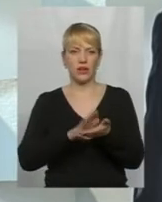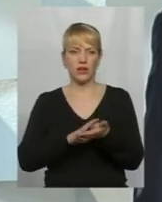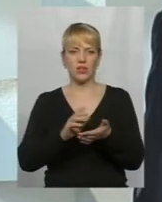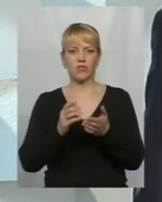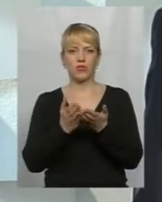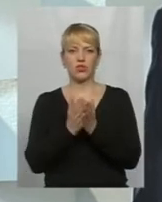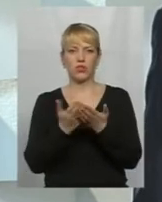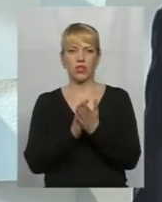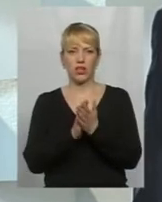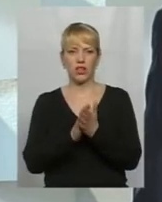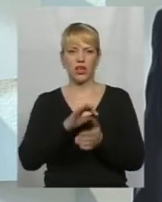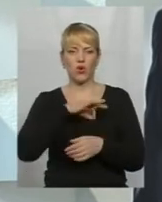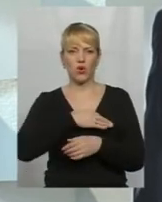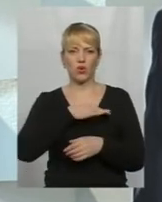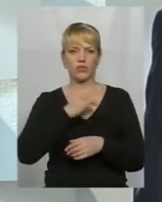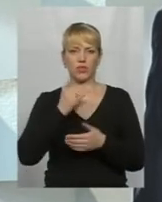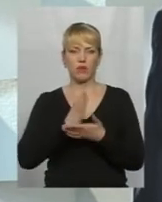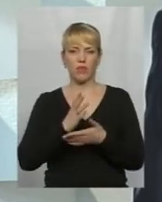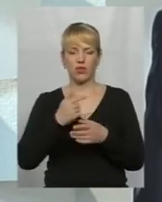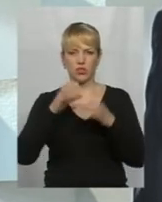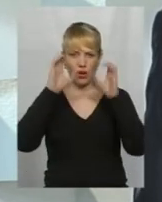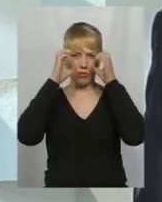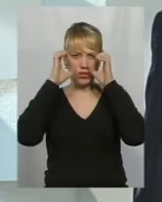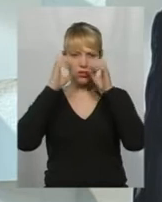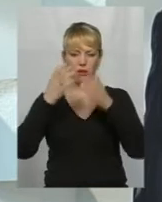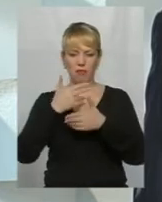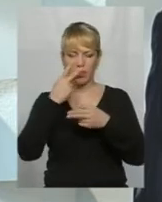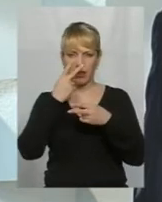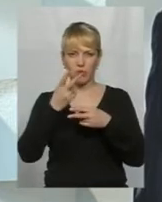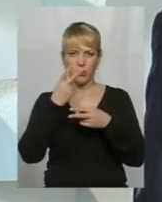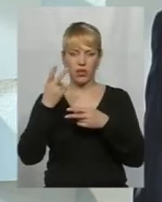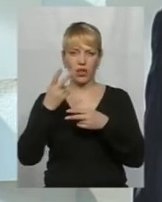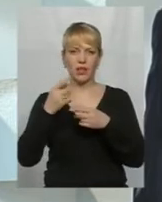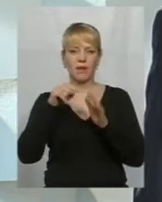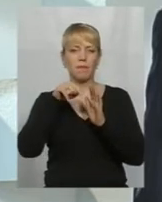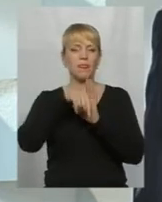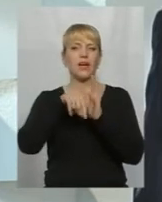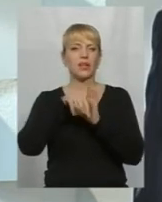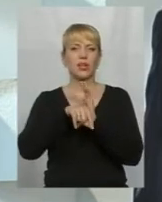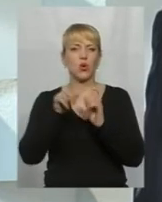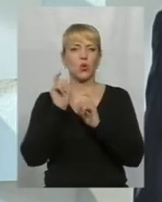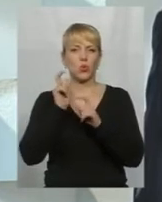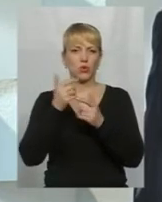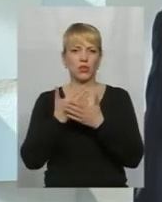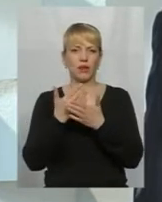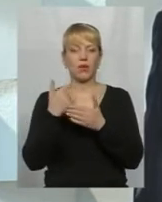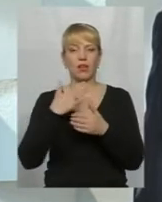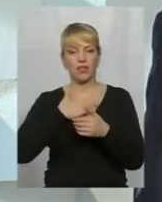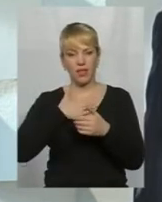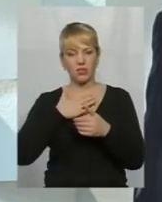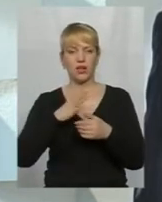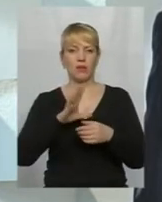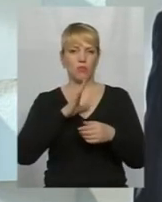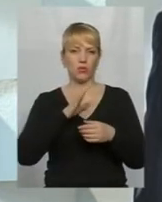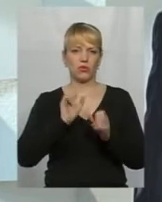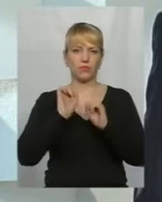стрільби, і, в тому числі, маючи оптичні прибори, ми наблюдали характер грузів. Ну, як правило, туди йшов ліс наш, закарпатський,